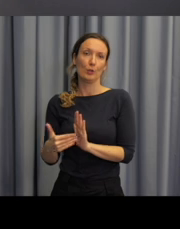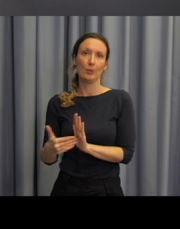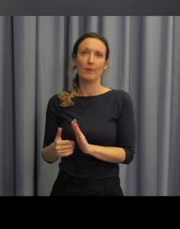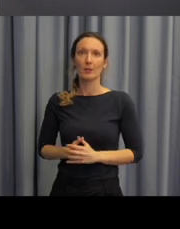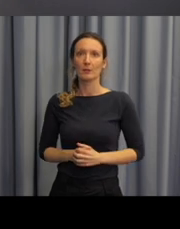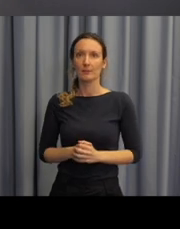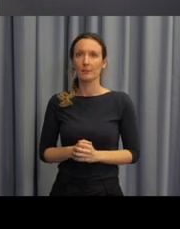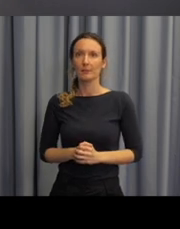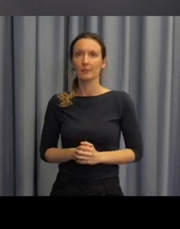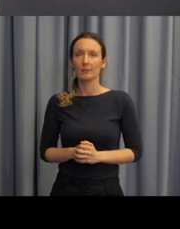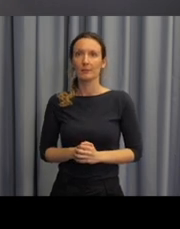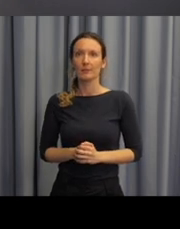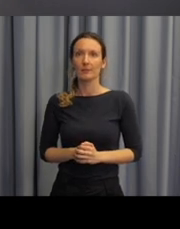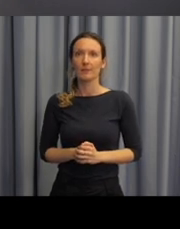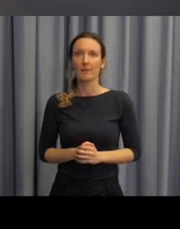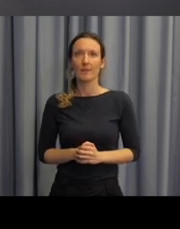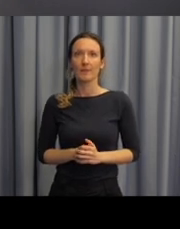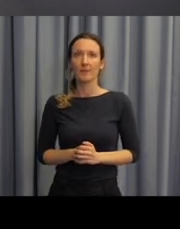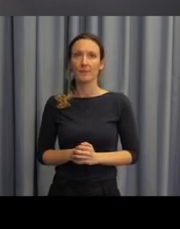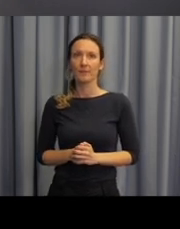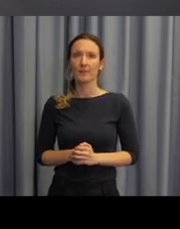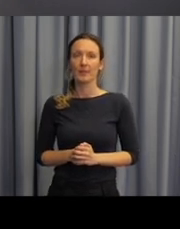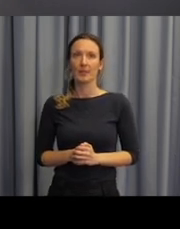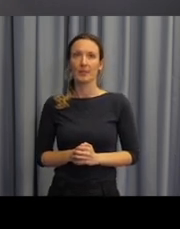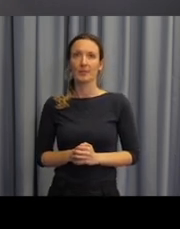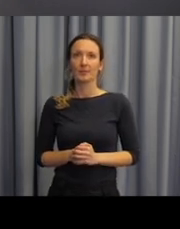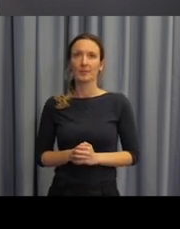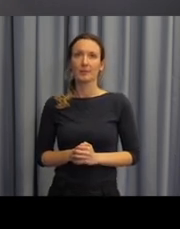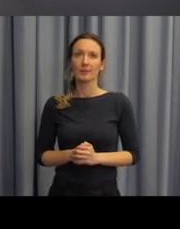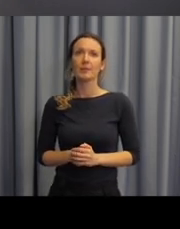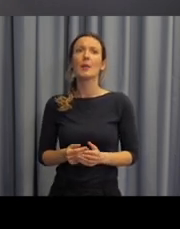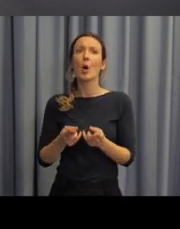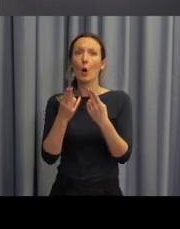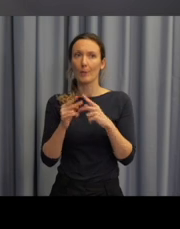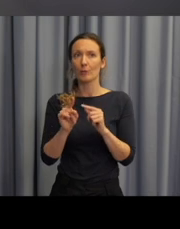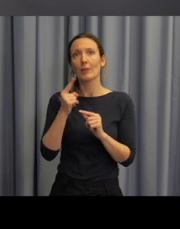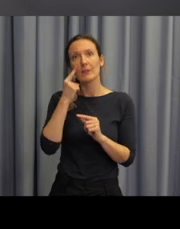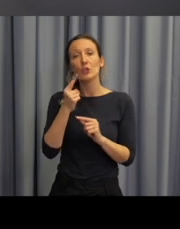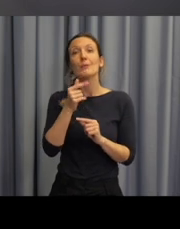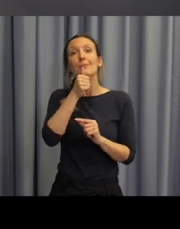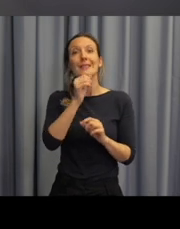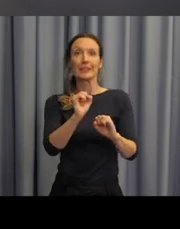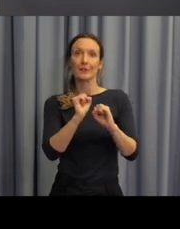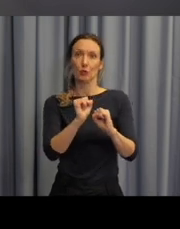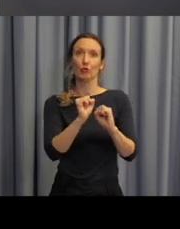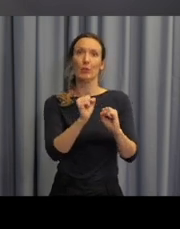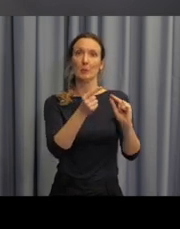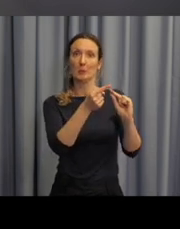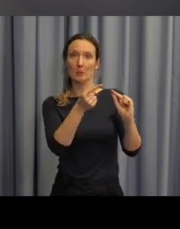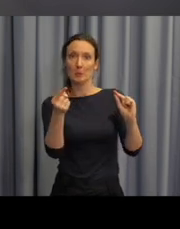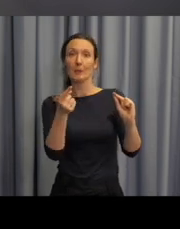A zde je ukázka toho, jak vypadají ta metodická doporučení k jednotlivým cvičením.